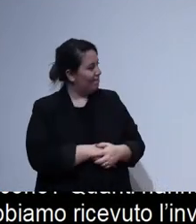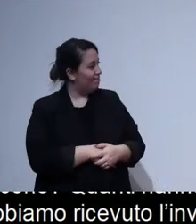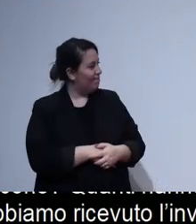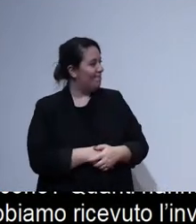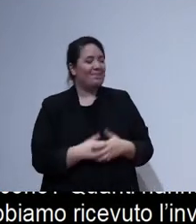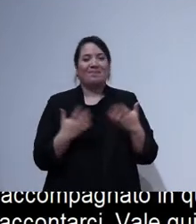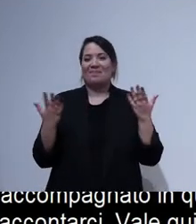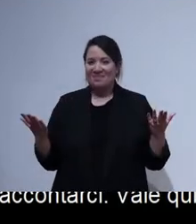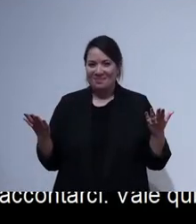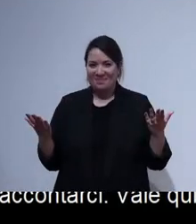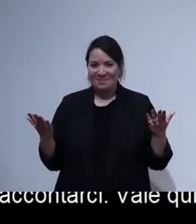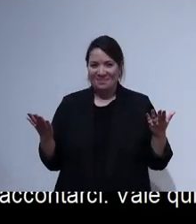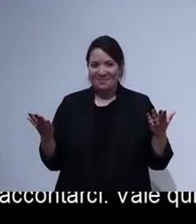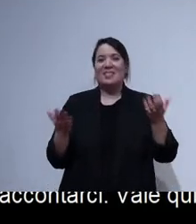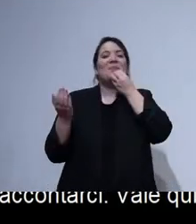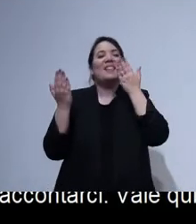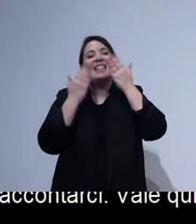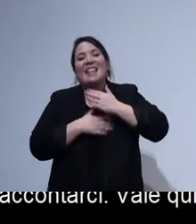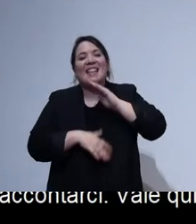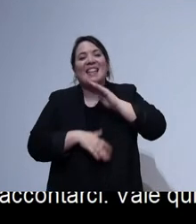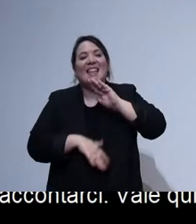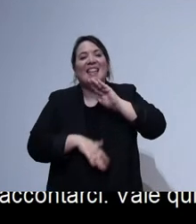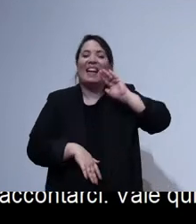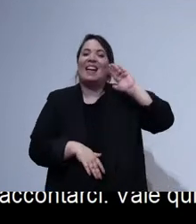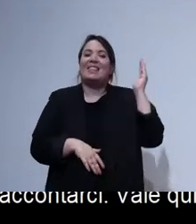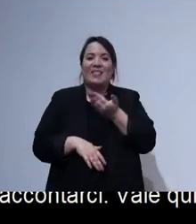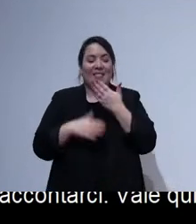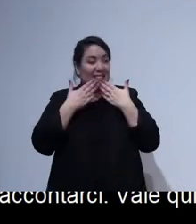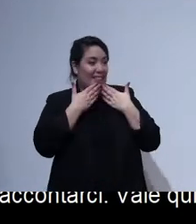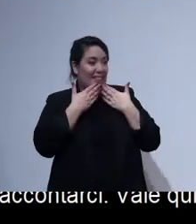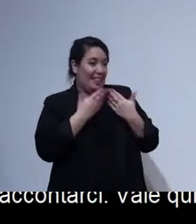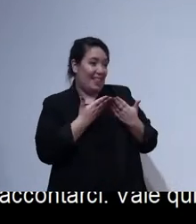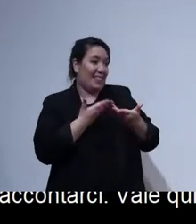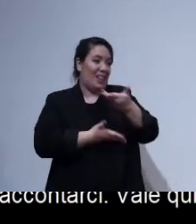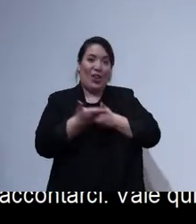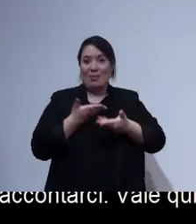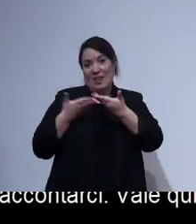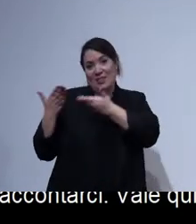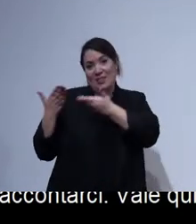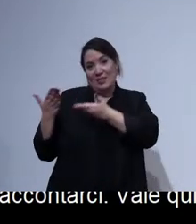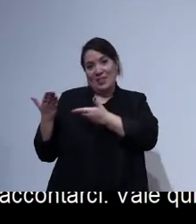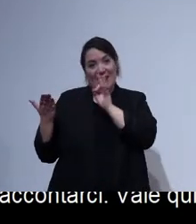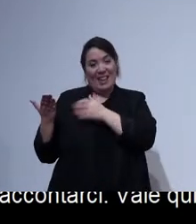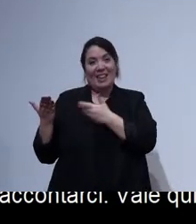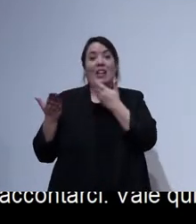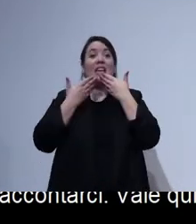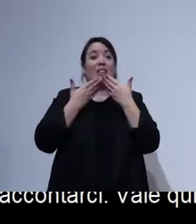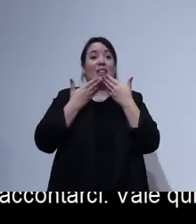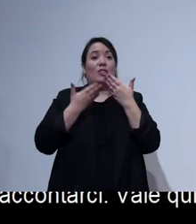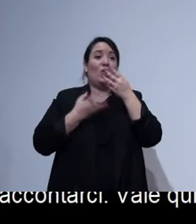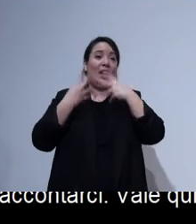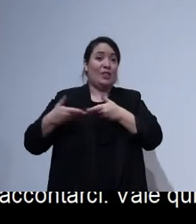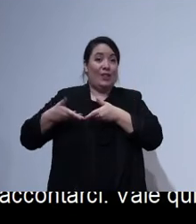Intanto, buonasera a tutti, grazie anche da parte mia per avermi invitata e